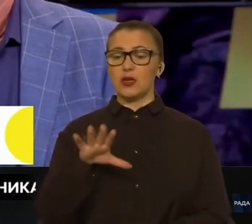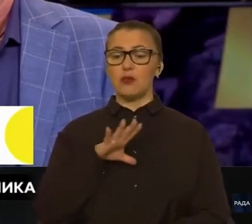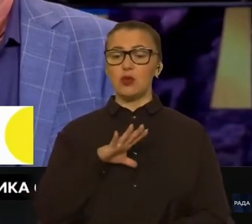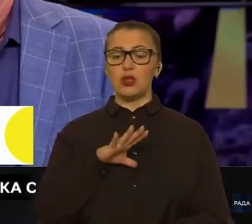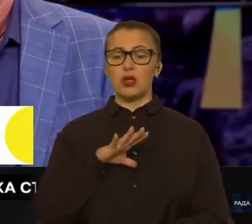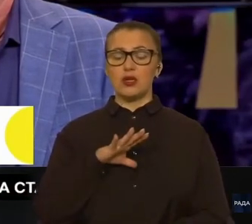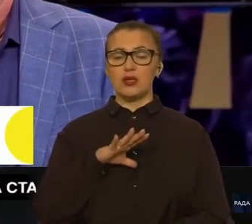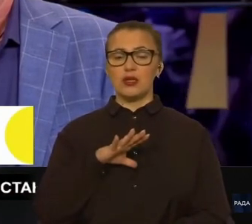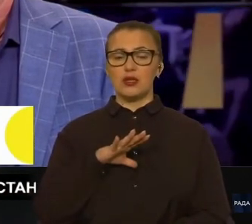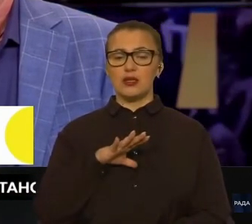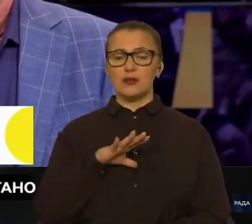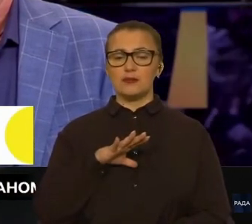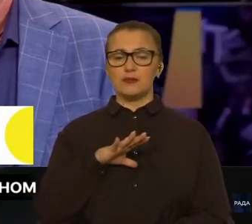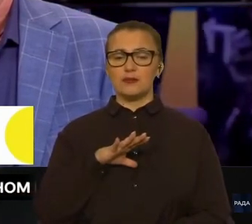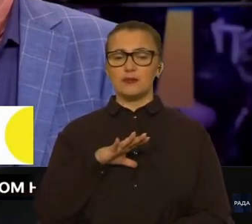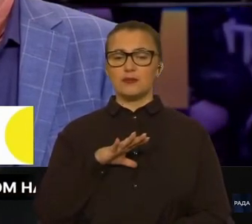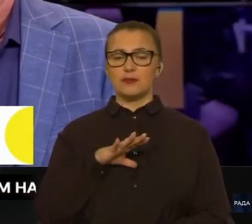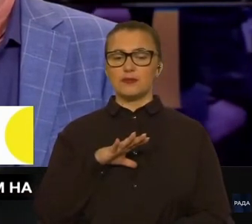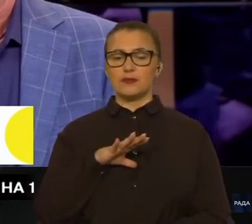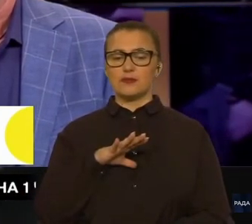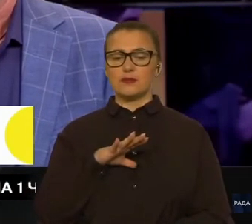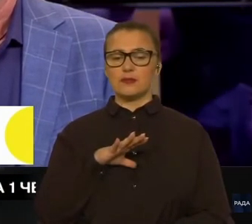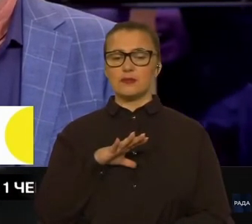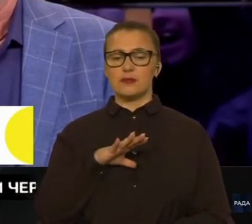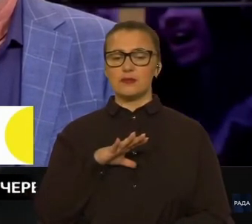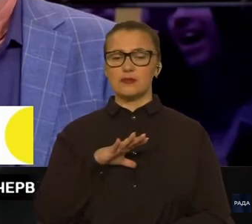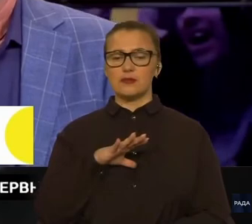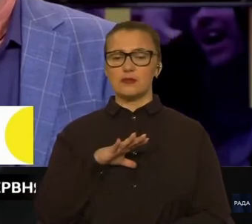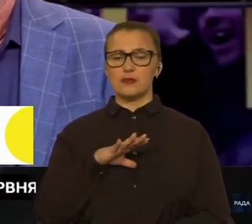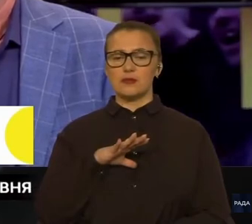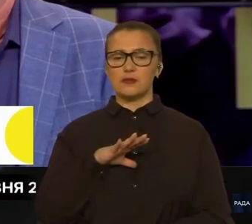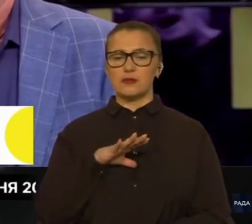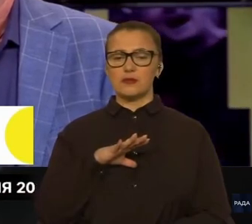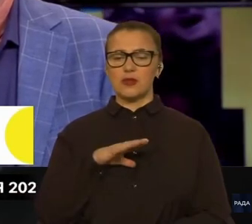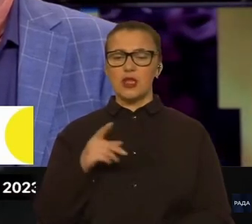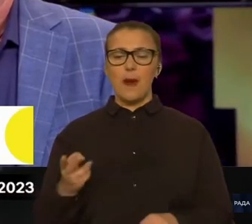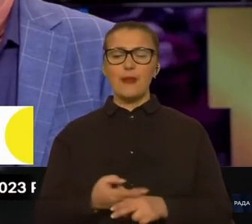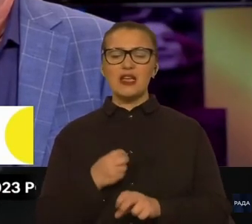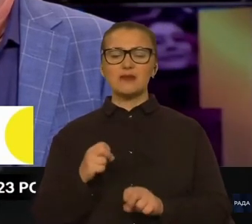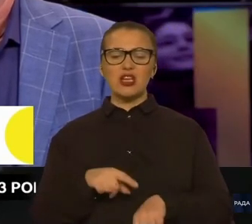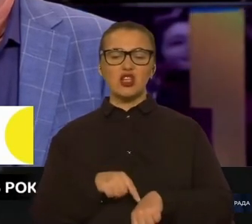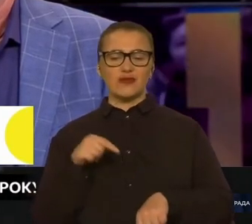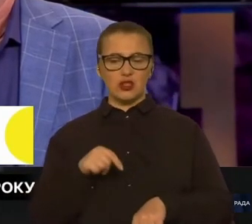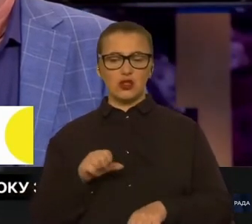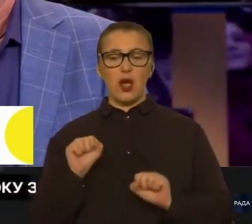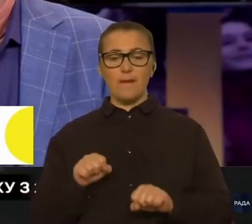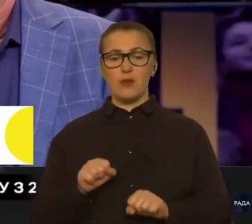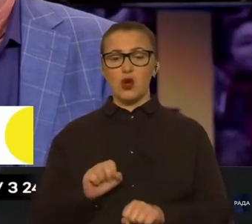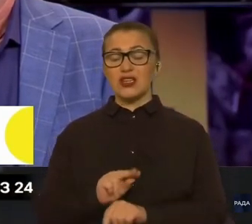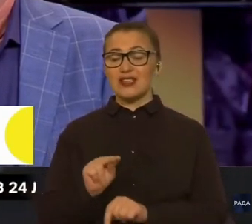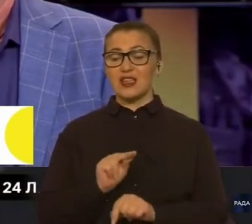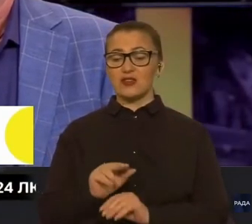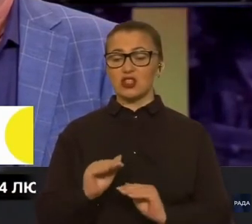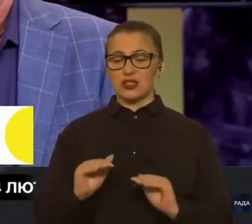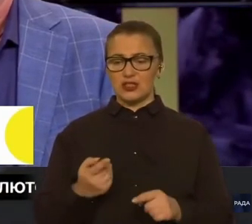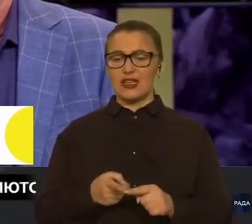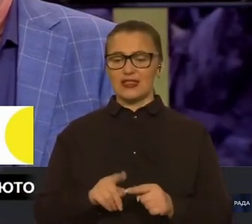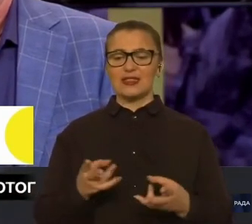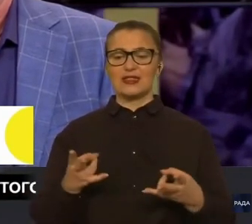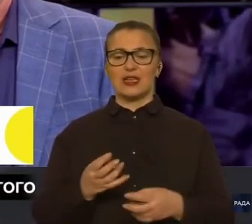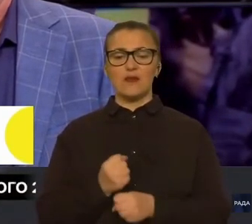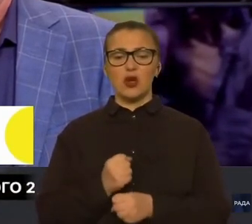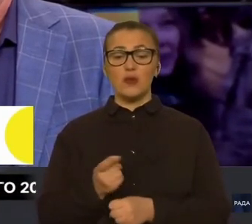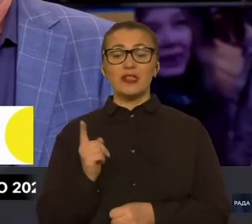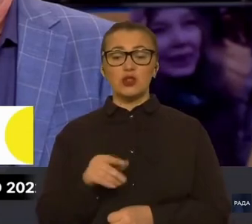всилання на якісь безпечні відчуття. І ми можемо привчити їх, і, власне, це треба робити тоді,